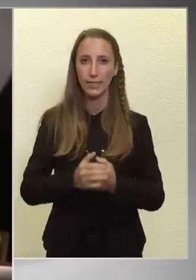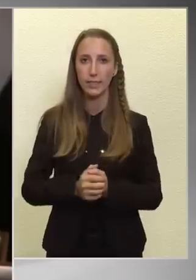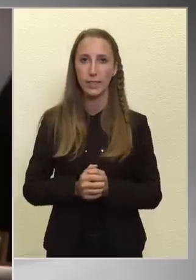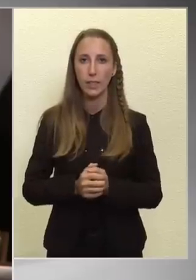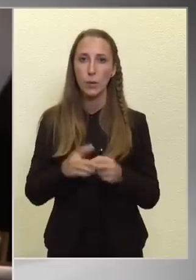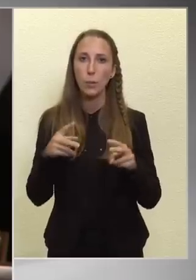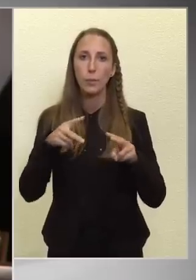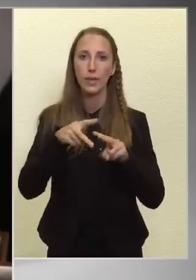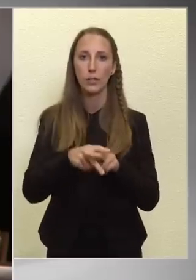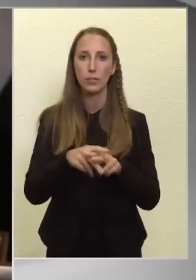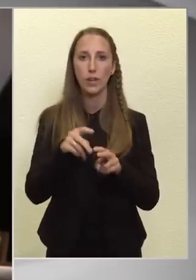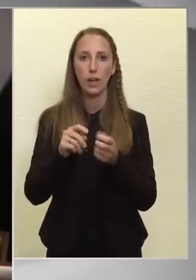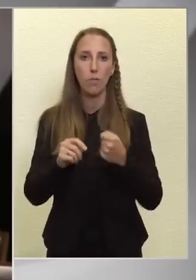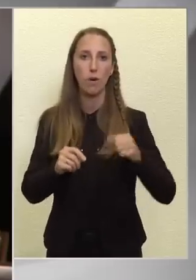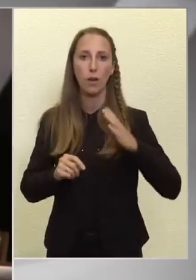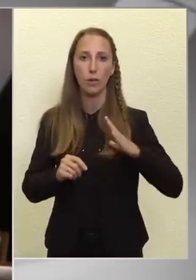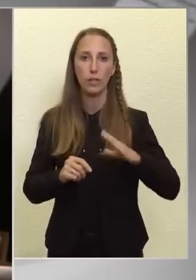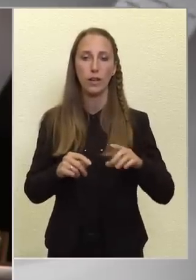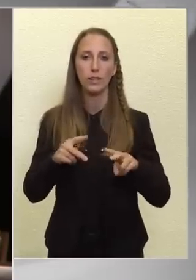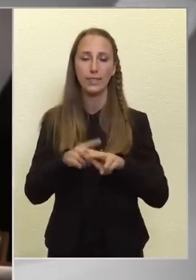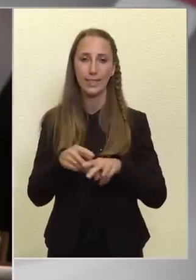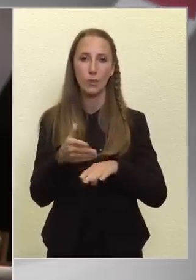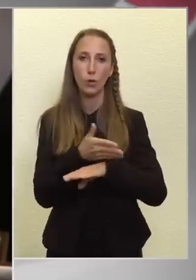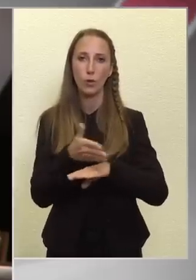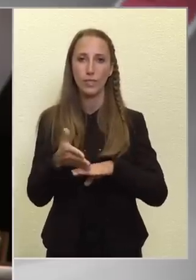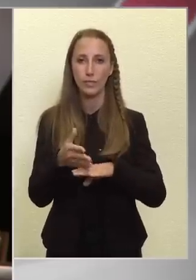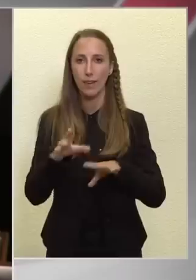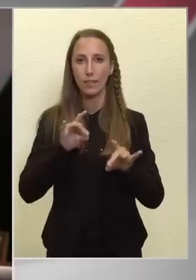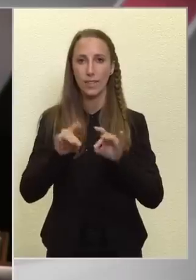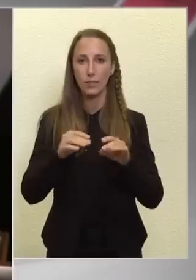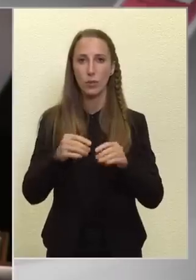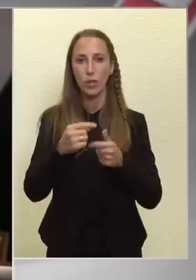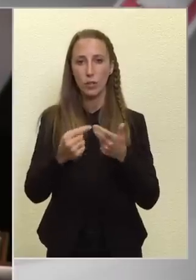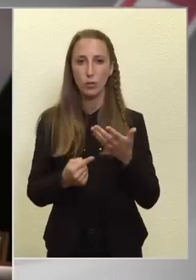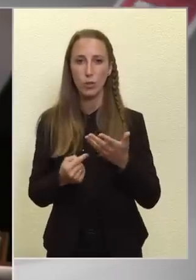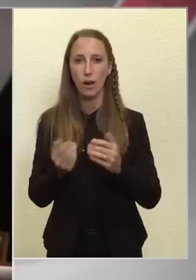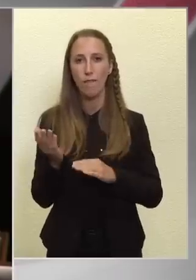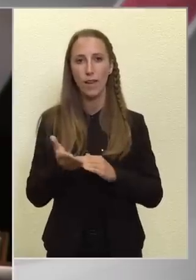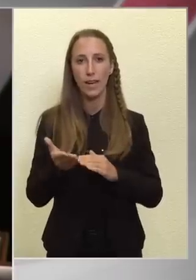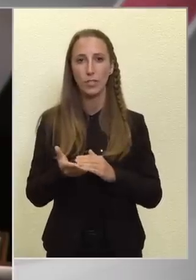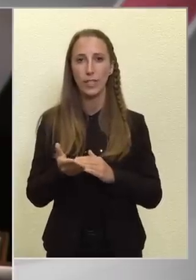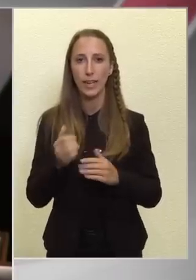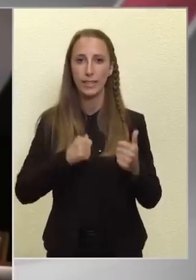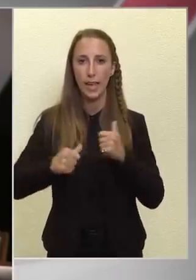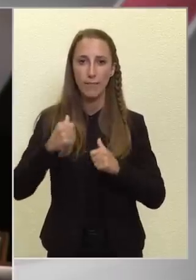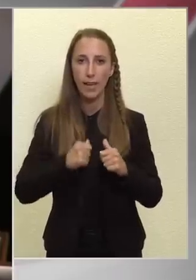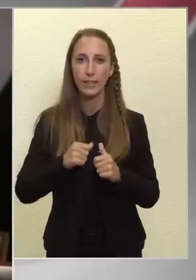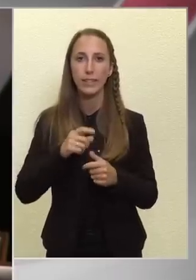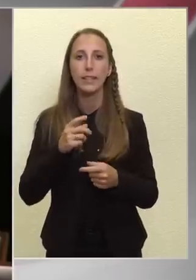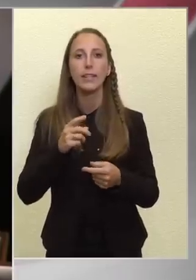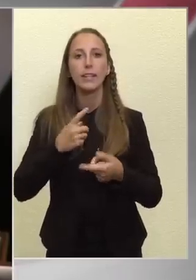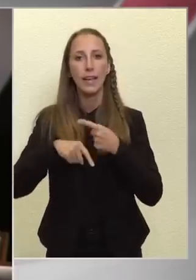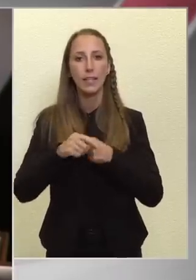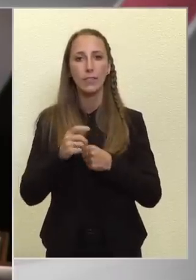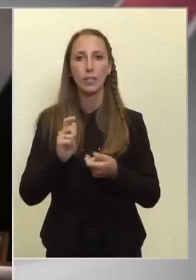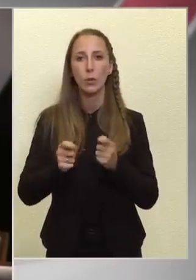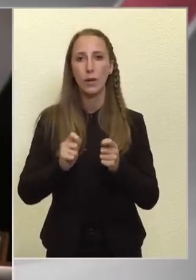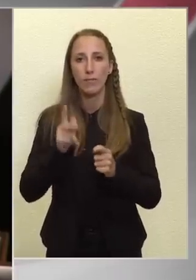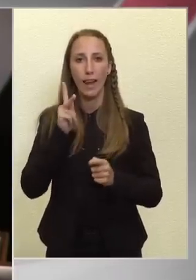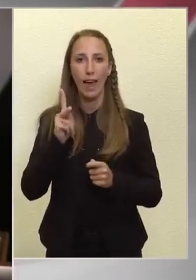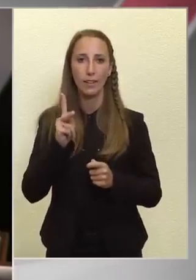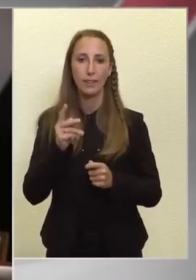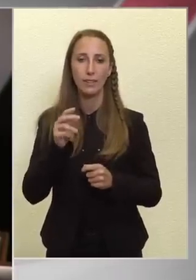Miközben a baloldal az időközi választásokon sorra vereséget szenved, illetve Dobrev Klára szemében egy